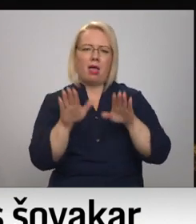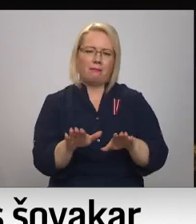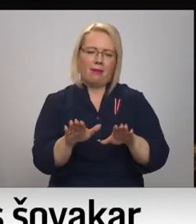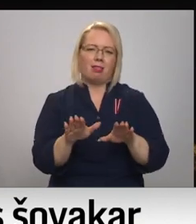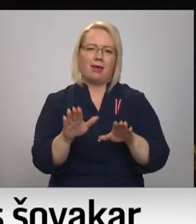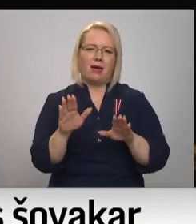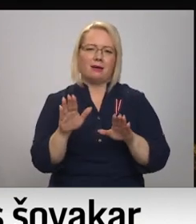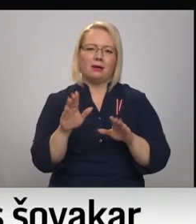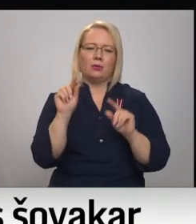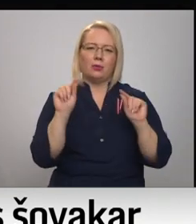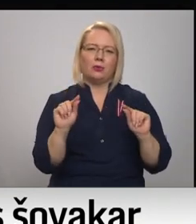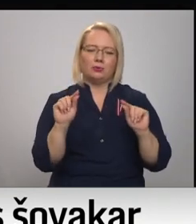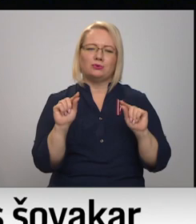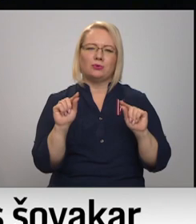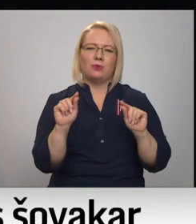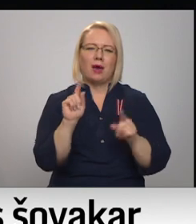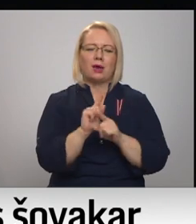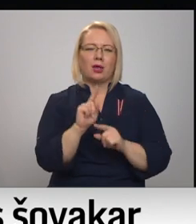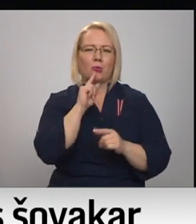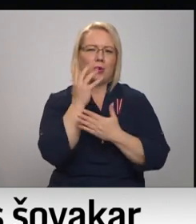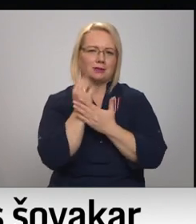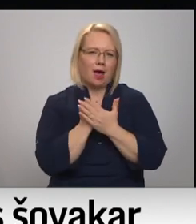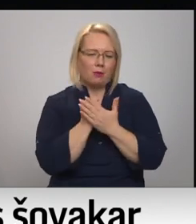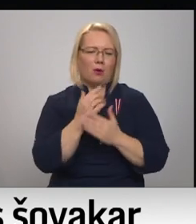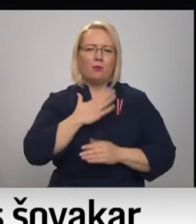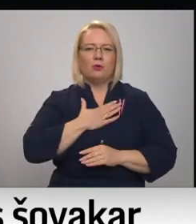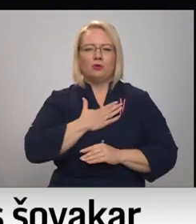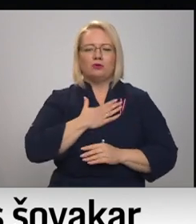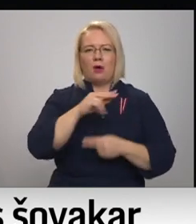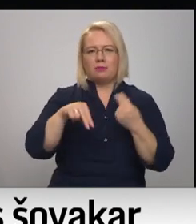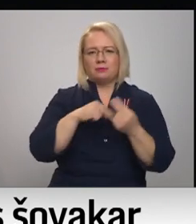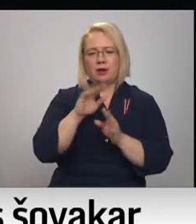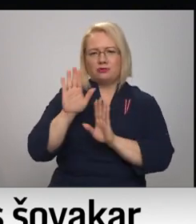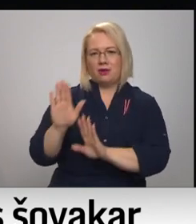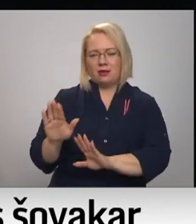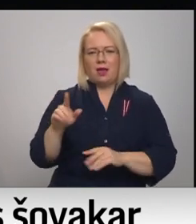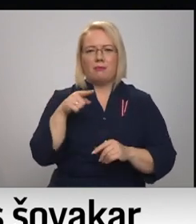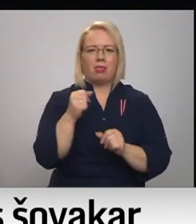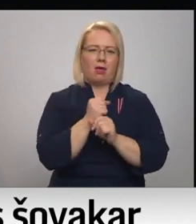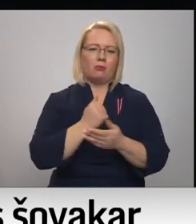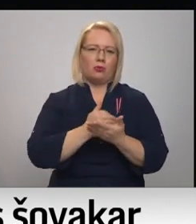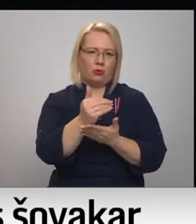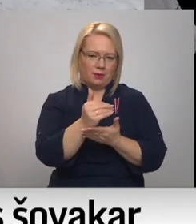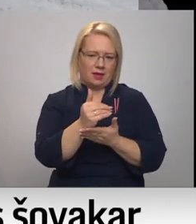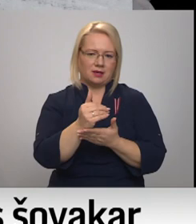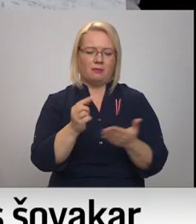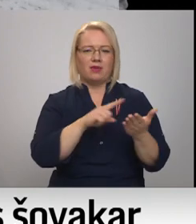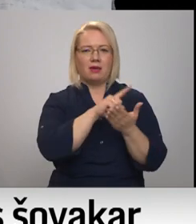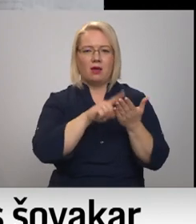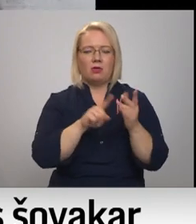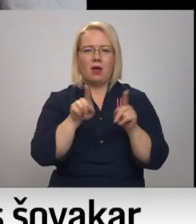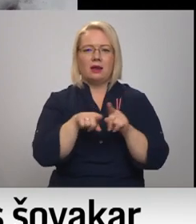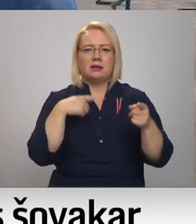nedaudz, nedaudz arī noslēpumam un mūsu arī apspriešanai. Bet jā, es domāju, ka mēs darbu turpināsim. Jā, un šorīt arī